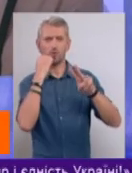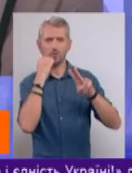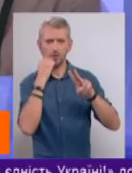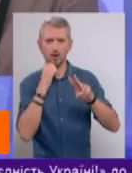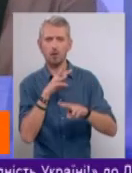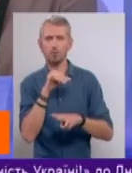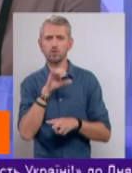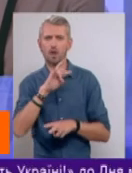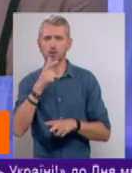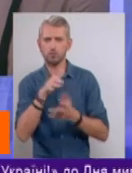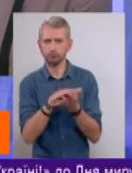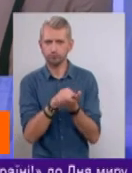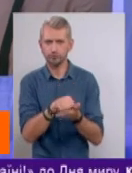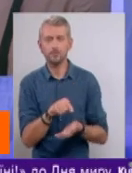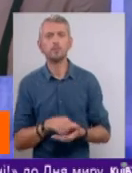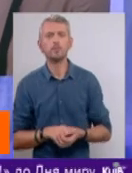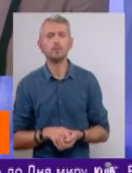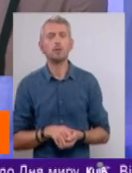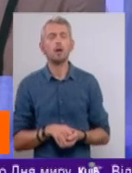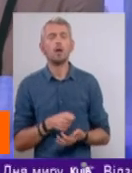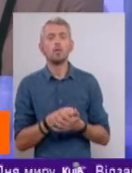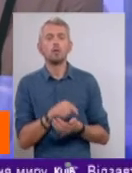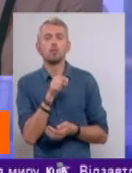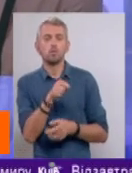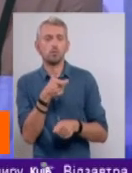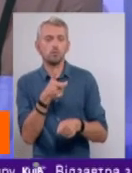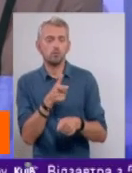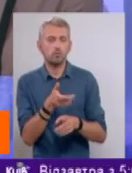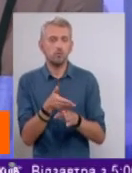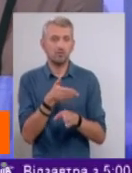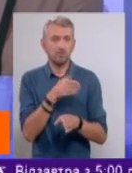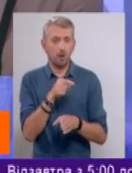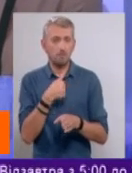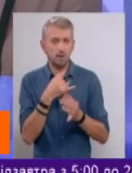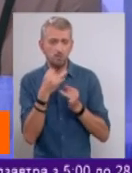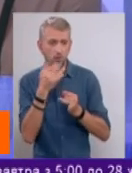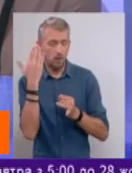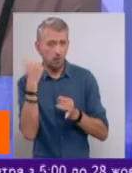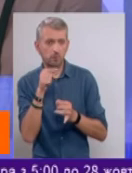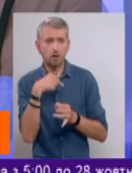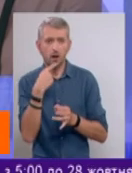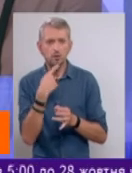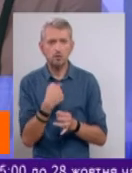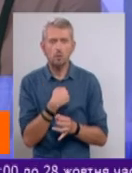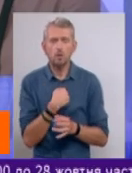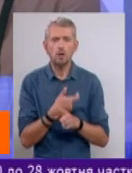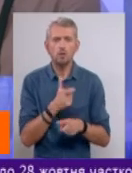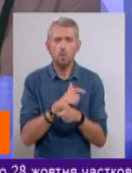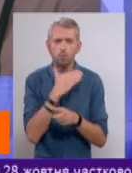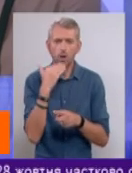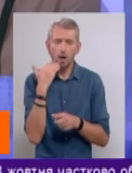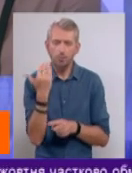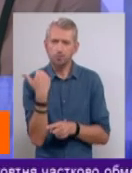мостанг. Власне, до нього досить багато, ми спілкувалися колись, він каже, до мене досить багато пишуть